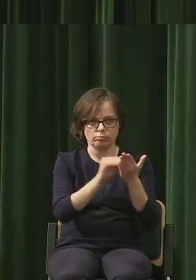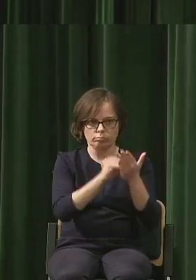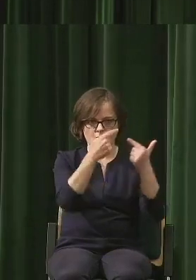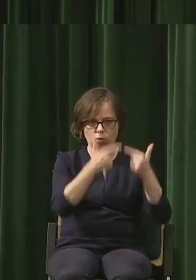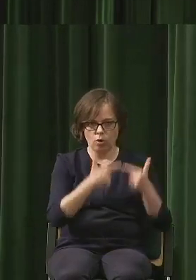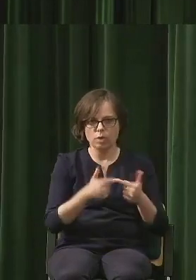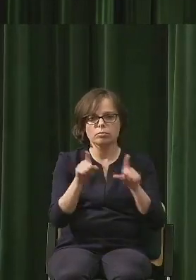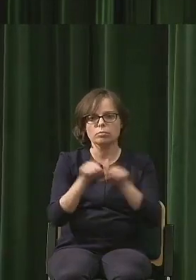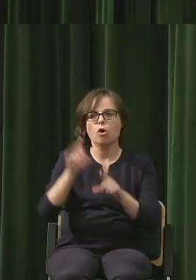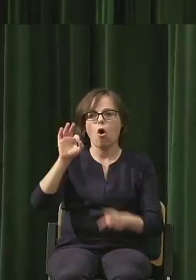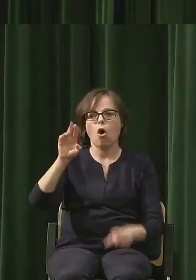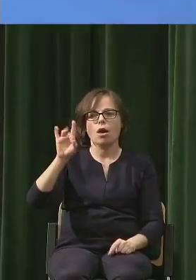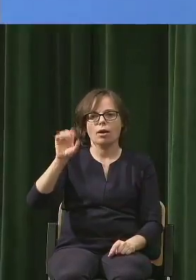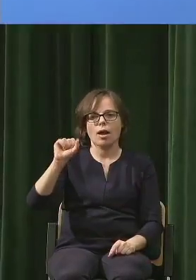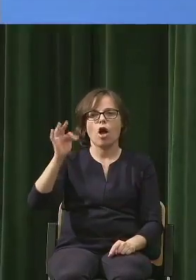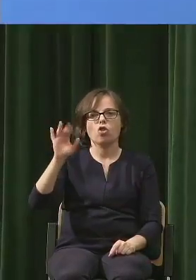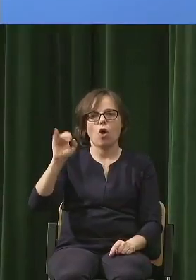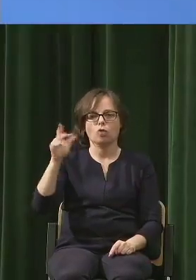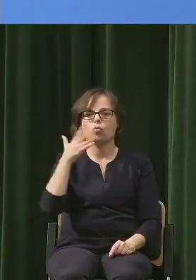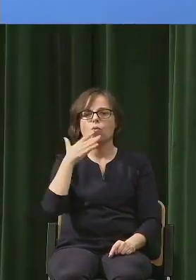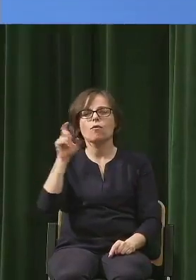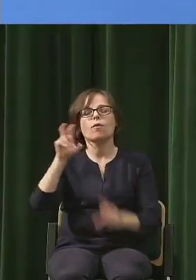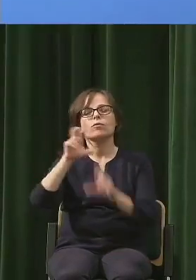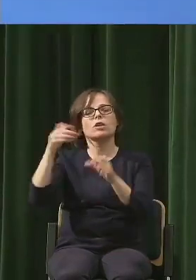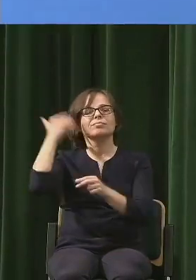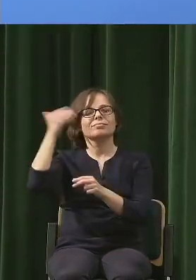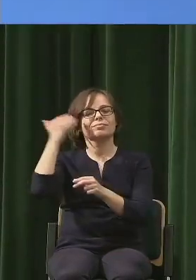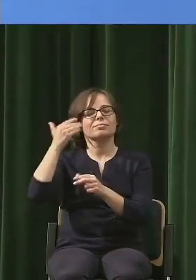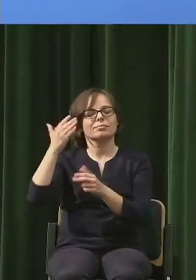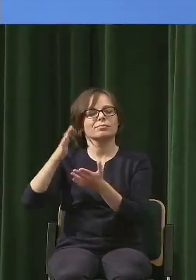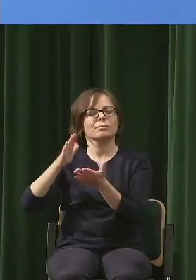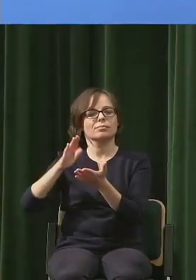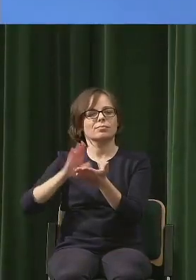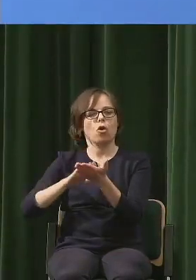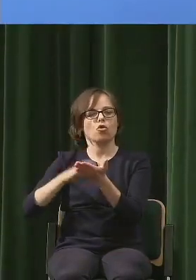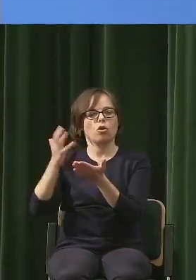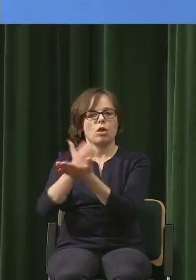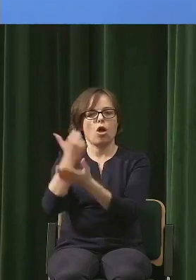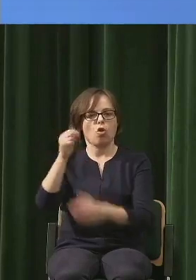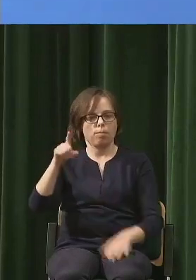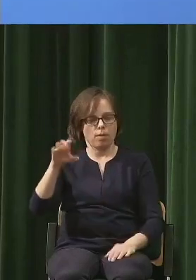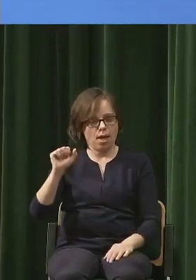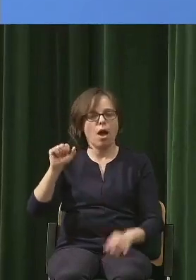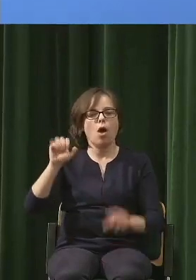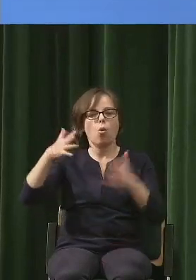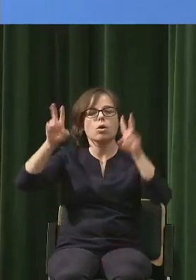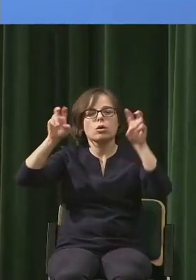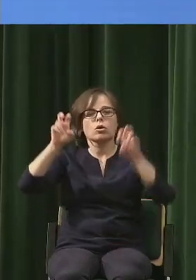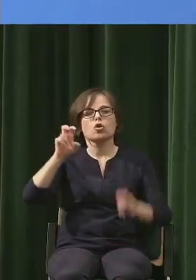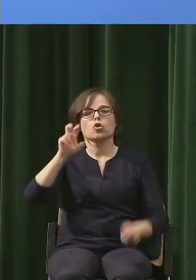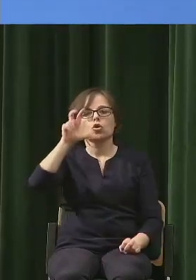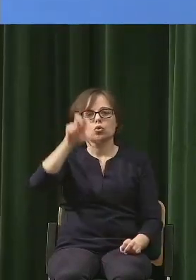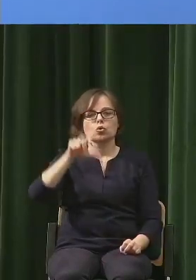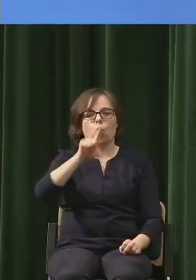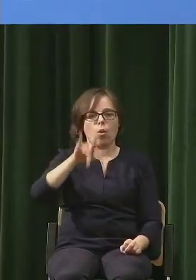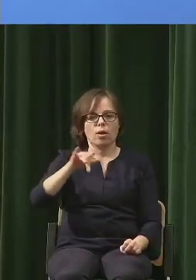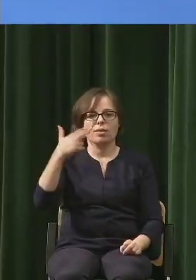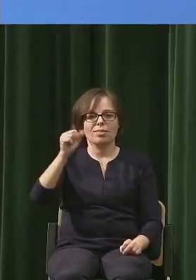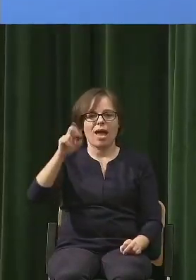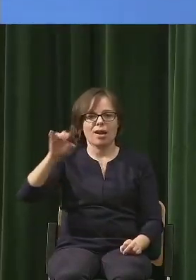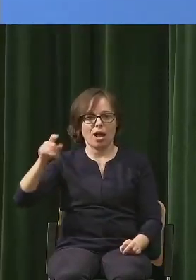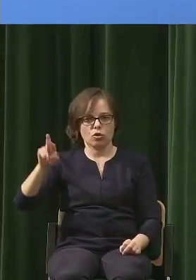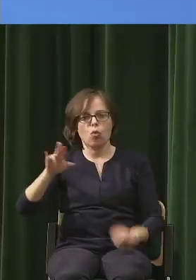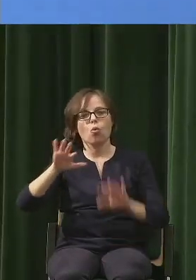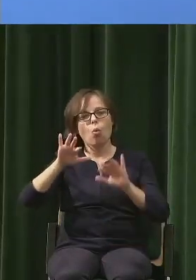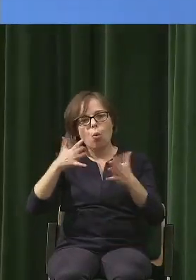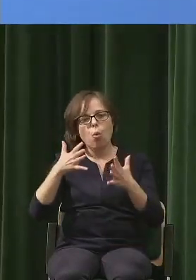przywołała Olga Tokarczuk w mowie noblowskiej, czyli ten czuły narrator i zdolność właśnie do współodczuwania bardzo szeroko, bo nie